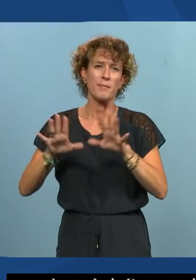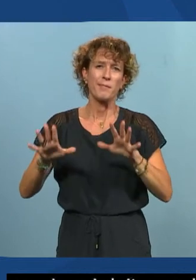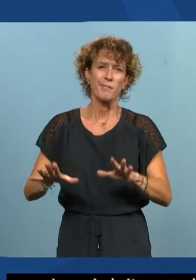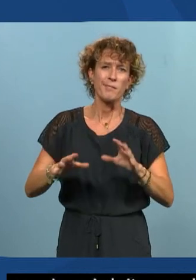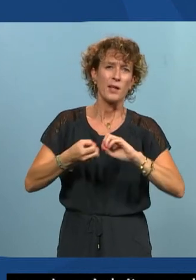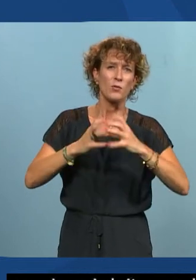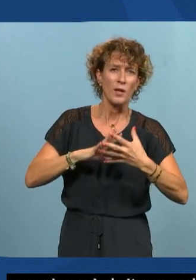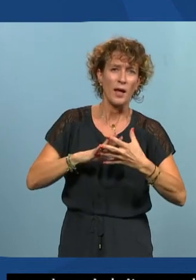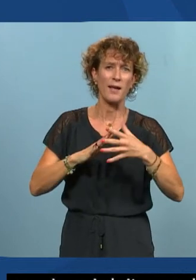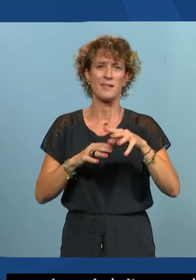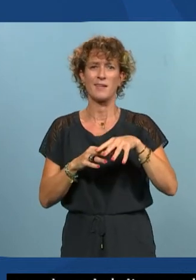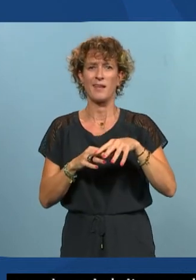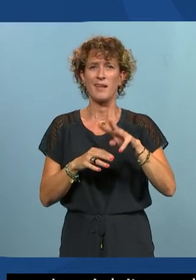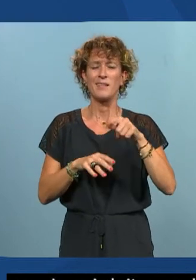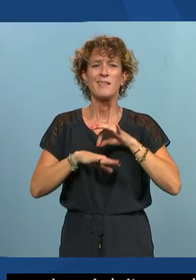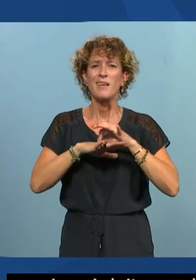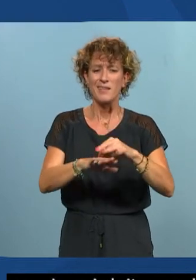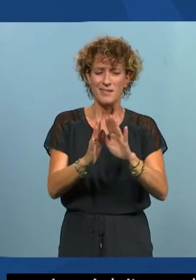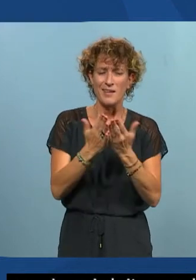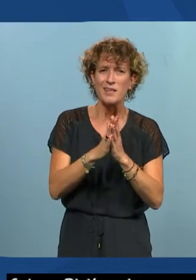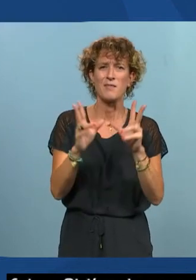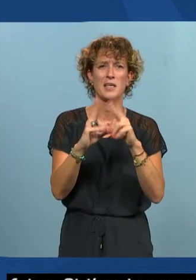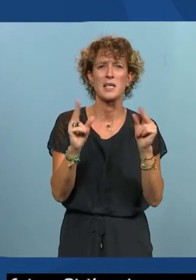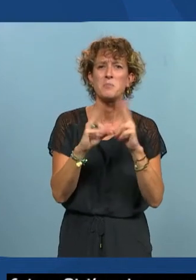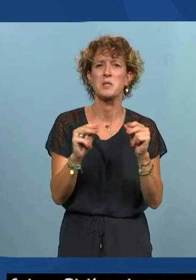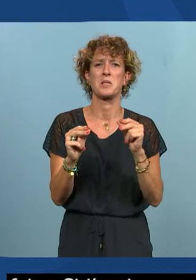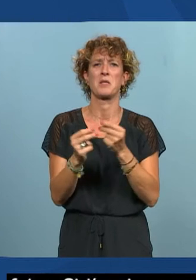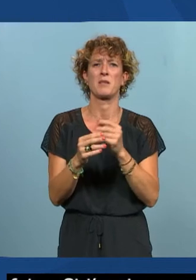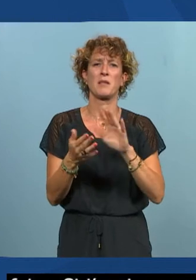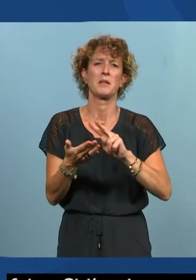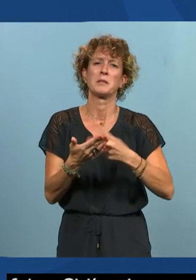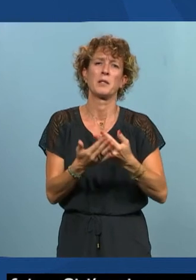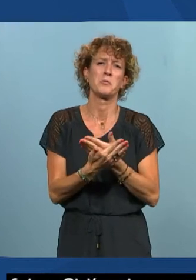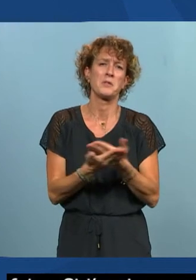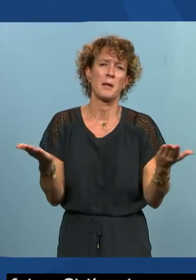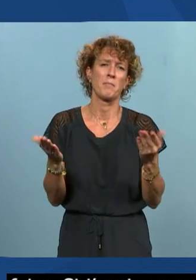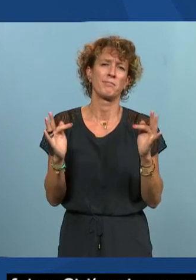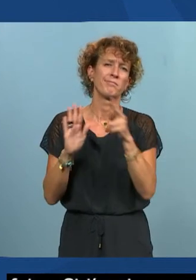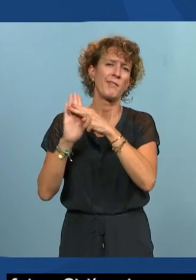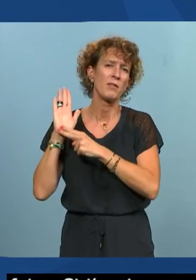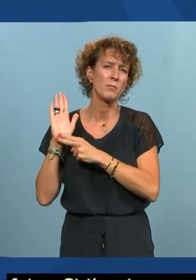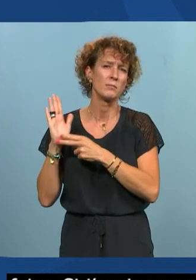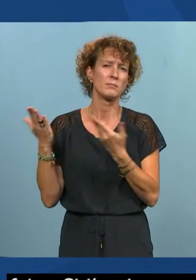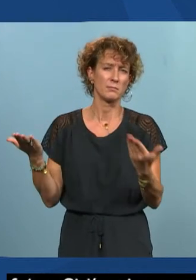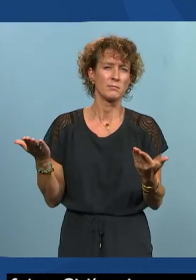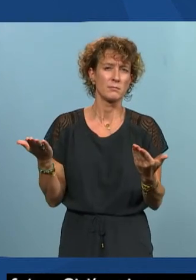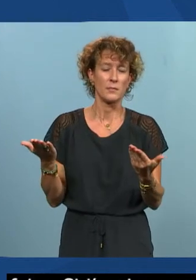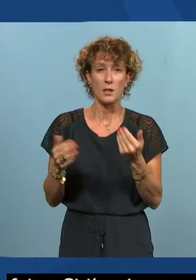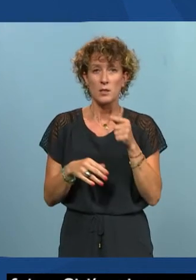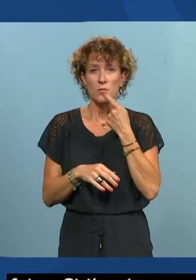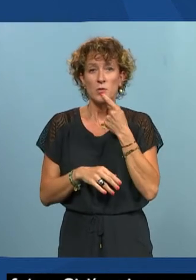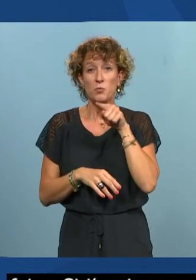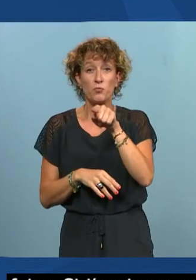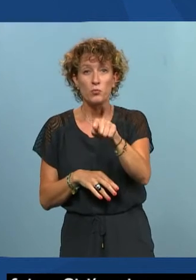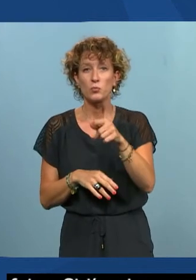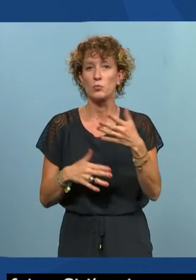articles des billets de blog des guides etc. qui expliquent et qui vulgarisent un petit peu ces normes qui vont dire à votre échelle si